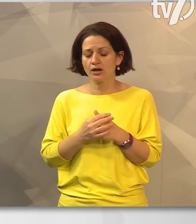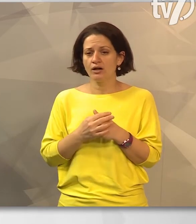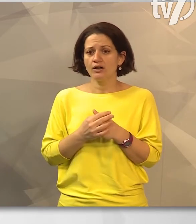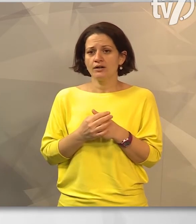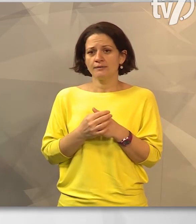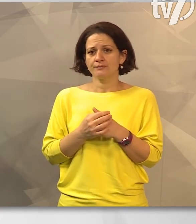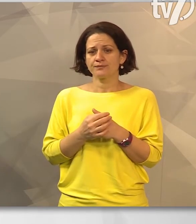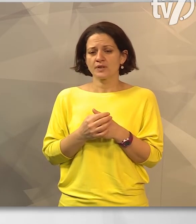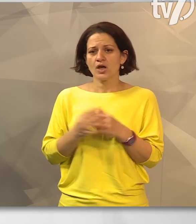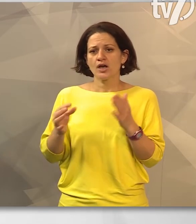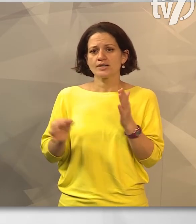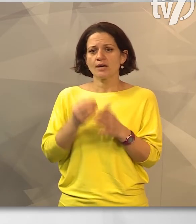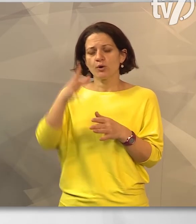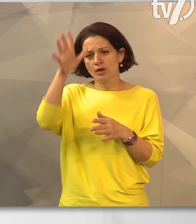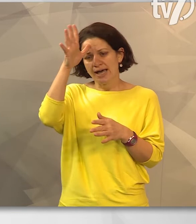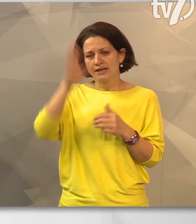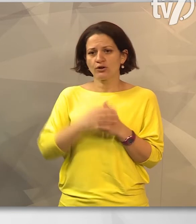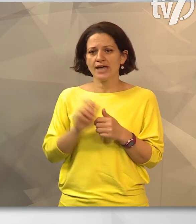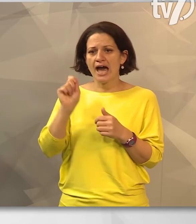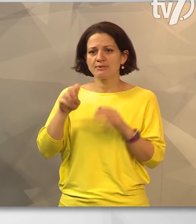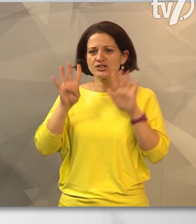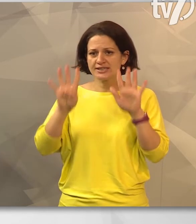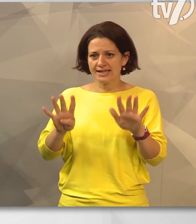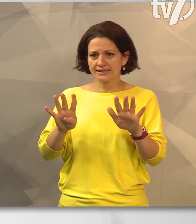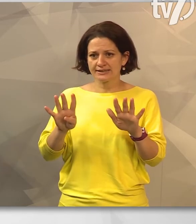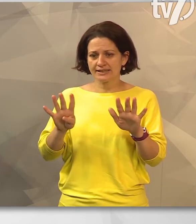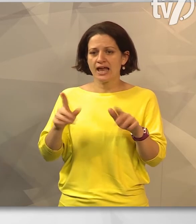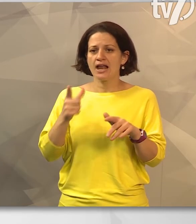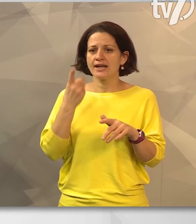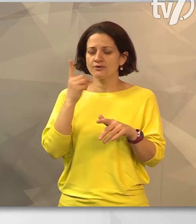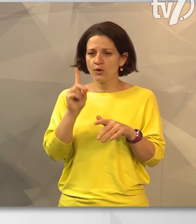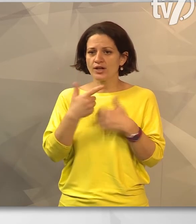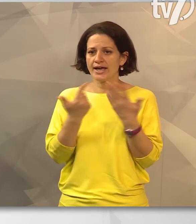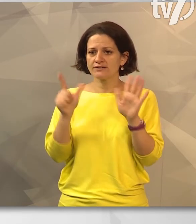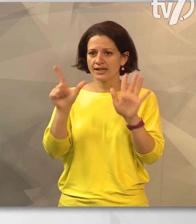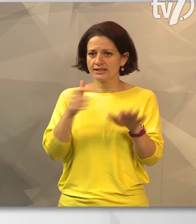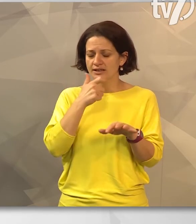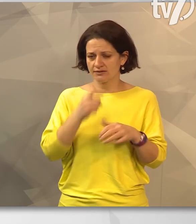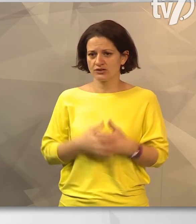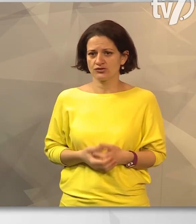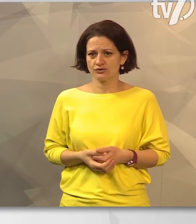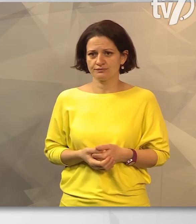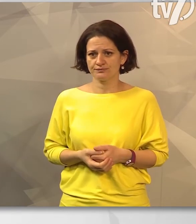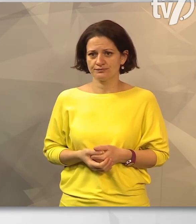a Skalicki László. Szabó Károly április 19-é lett volna 77 éves.